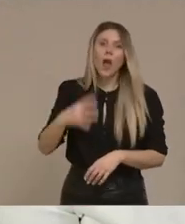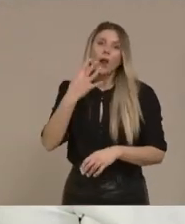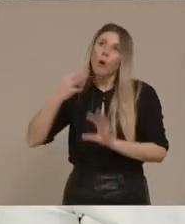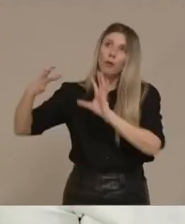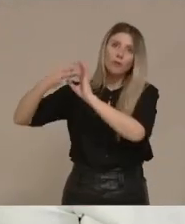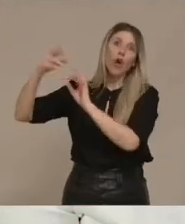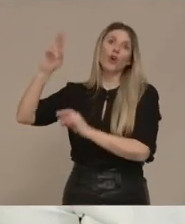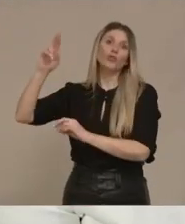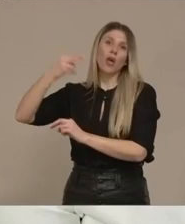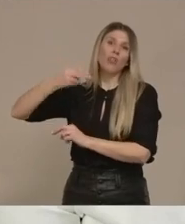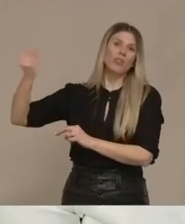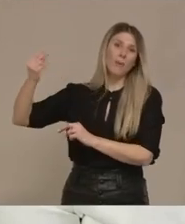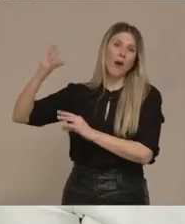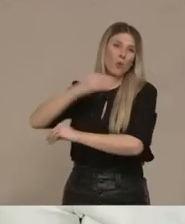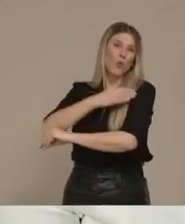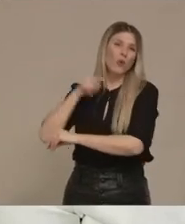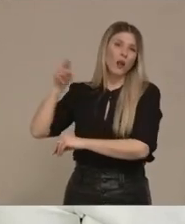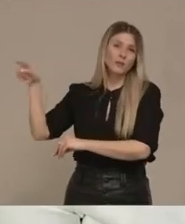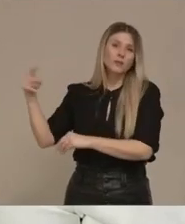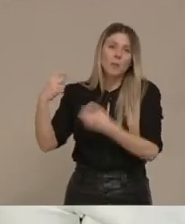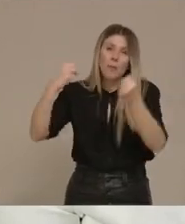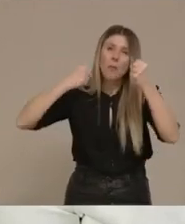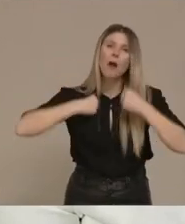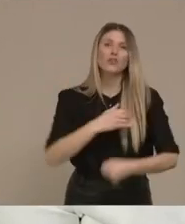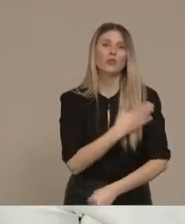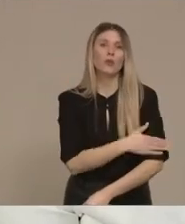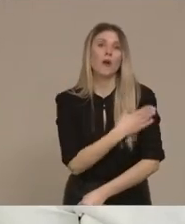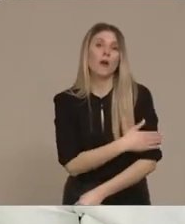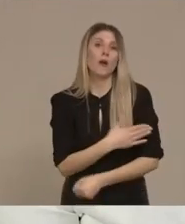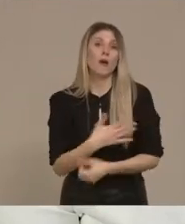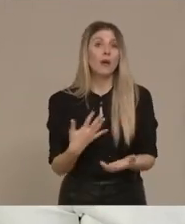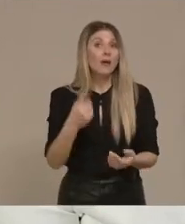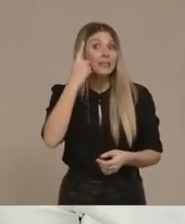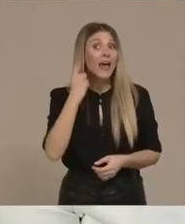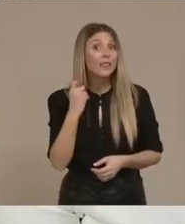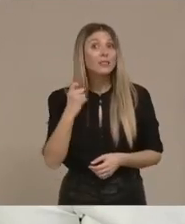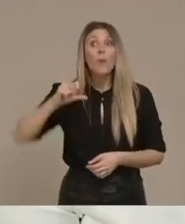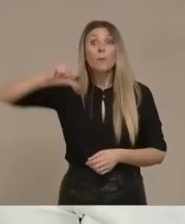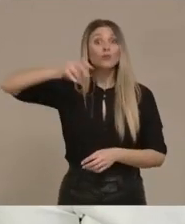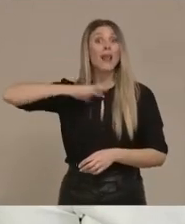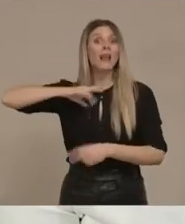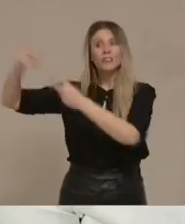Ο πρώτος πελάτης της Καστοριάς είναι η Ρωσία Και ο δεύτερος κύριε Πρόεδρε είναι η Ουκρανία